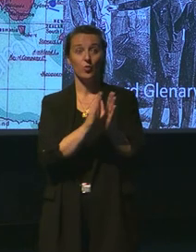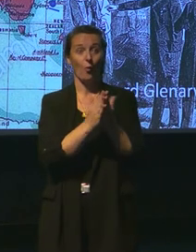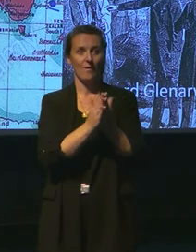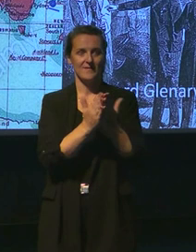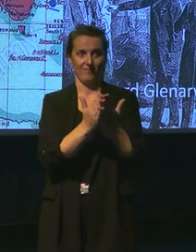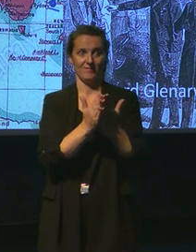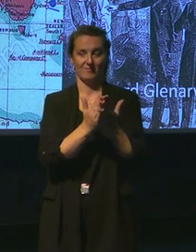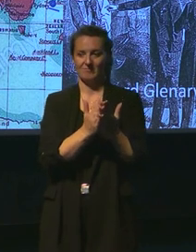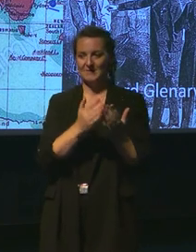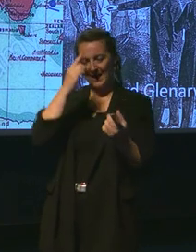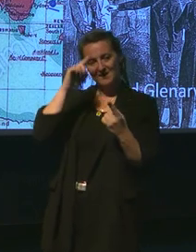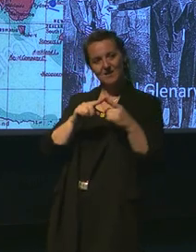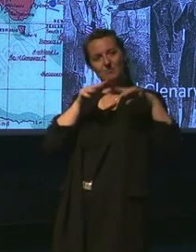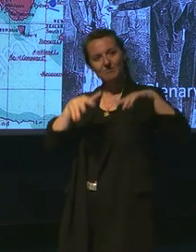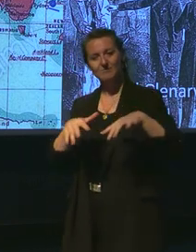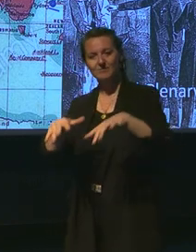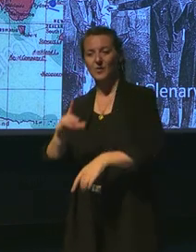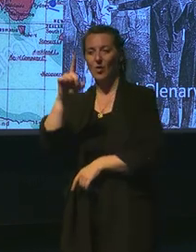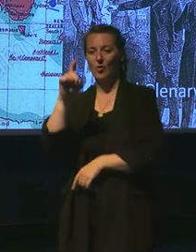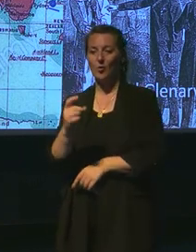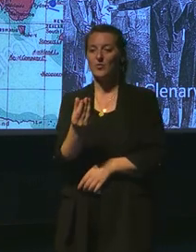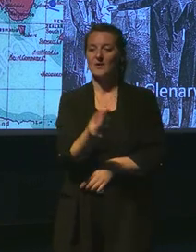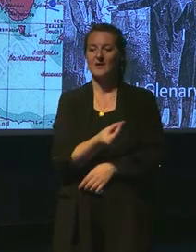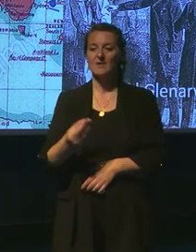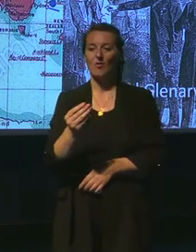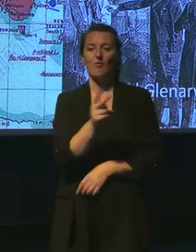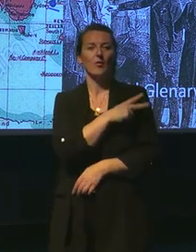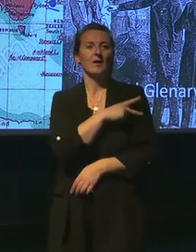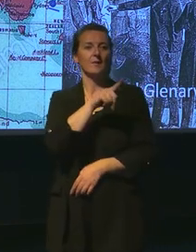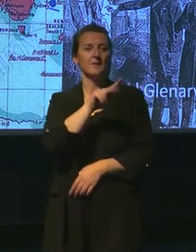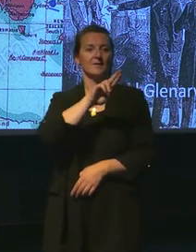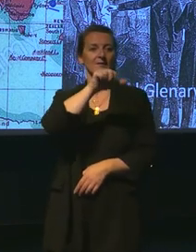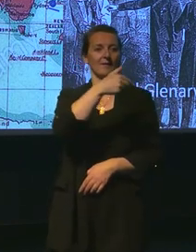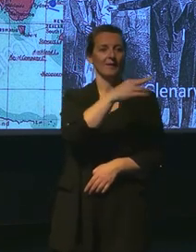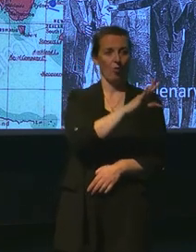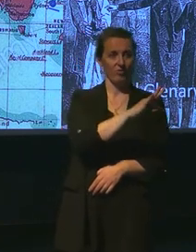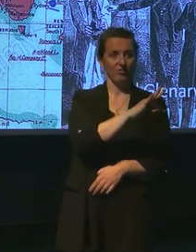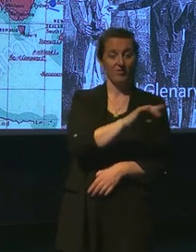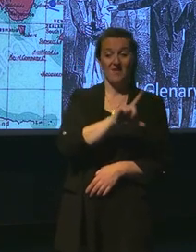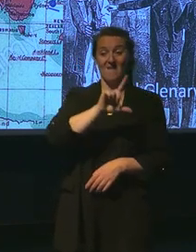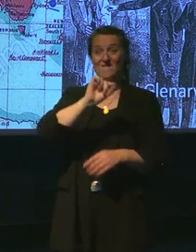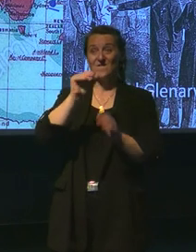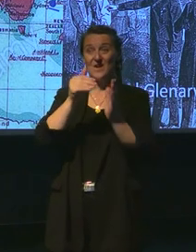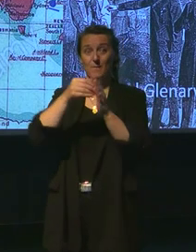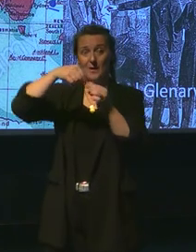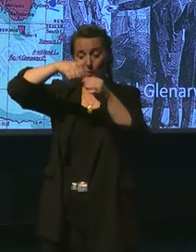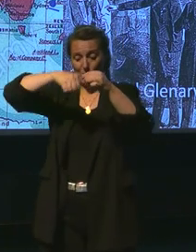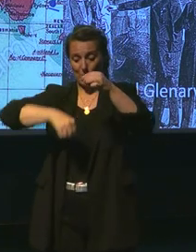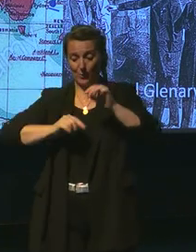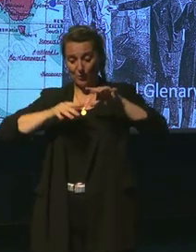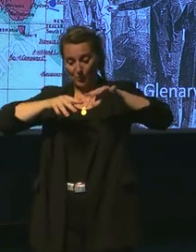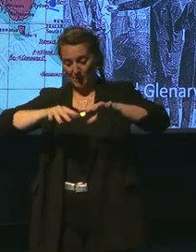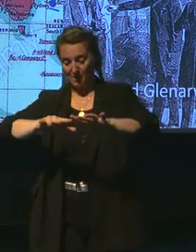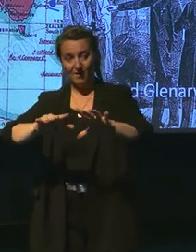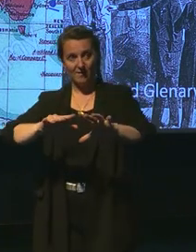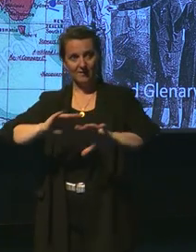marine, qui commence par les enfants du Capitaine Grand, puis par Vemieux sous les mers, et qui va se terminer par les mystérieurs.